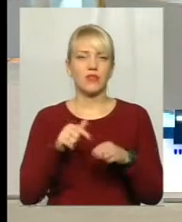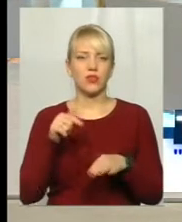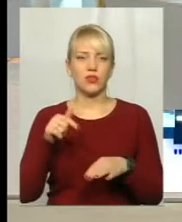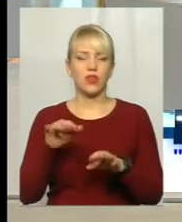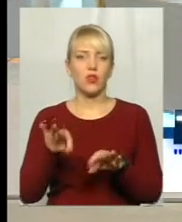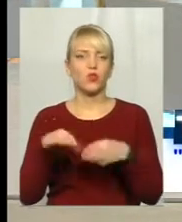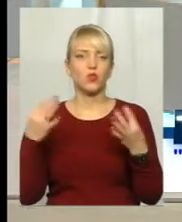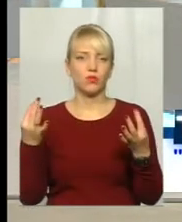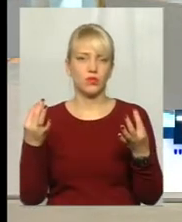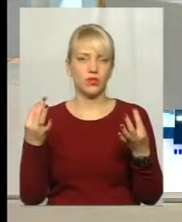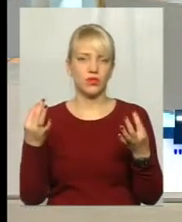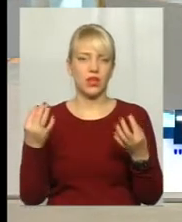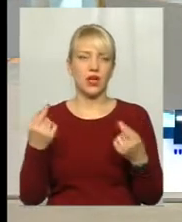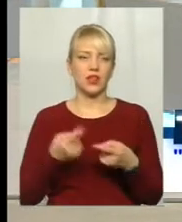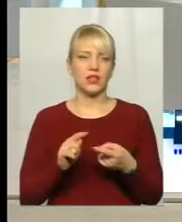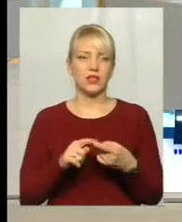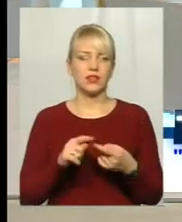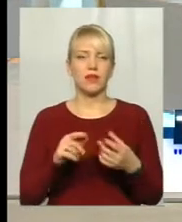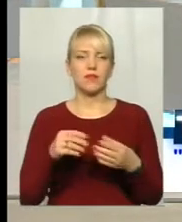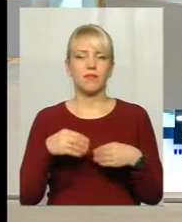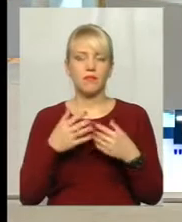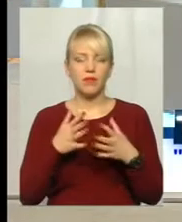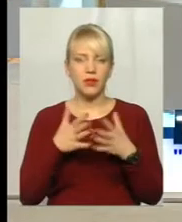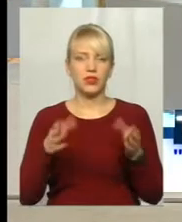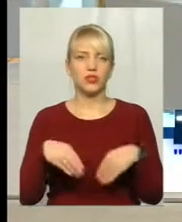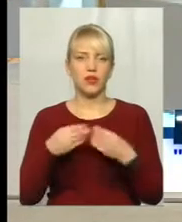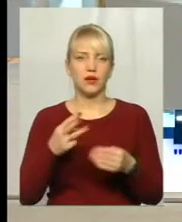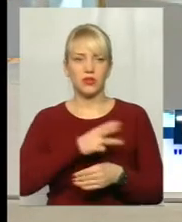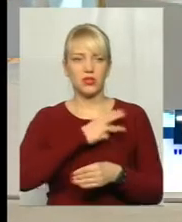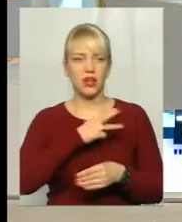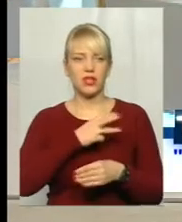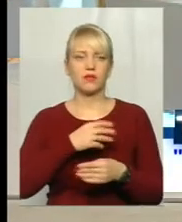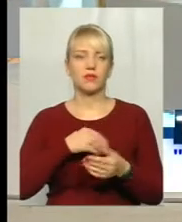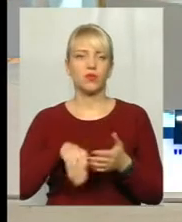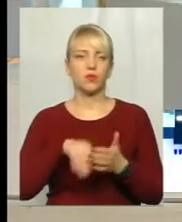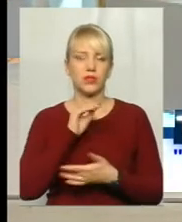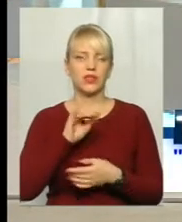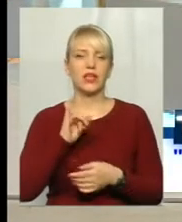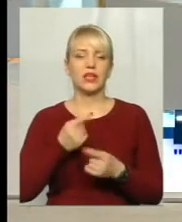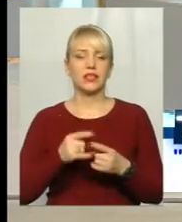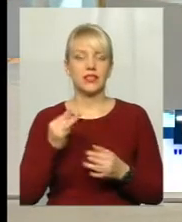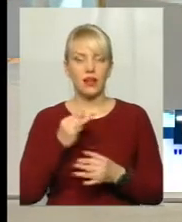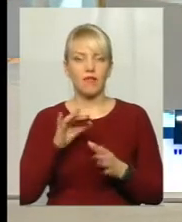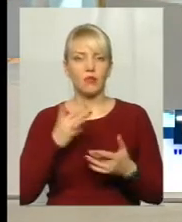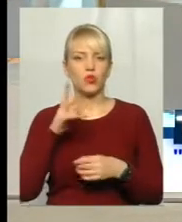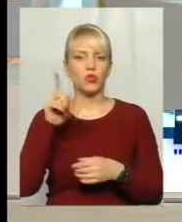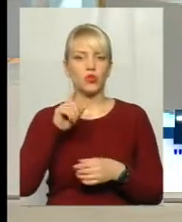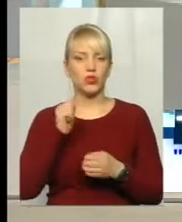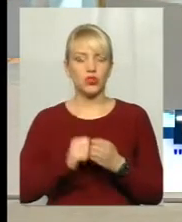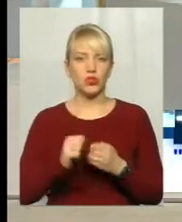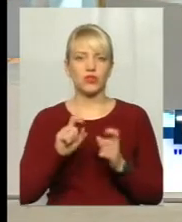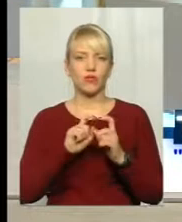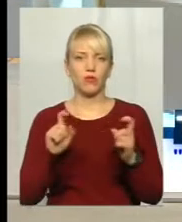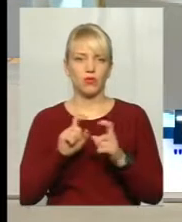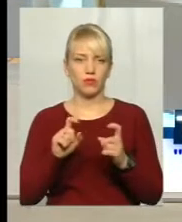а отже, більше підігріває бажання купити. Ще дуже такий цікавий момент, що досить часто в супермаркетах, зокрема,